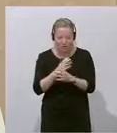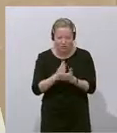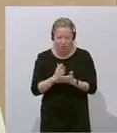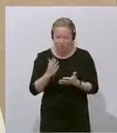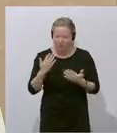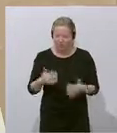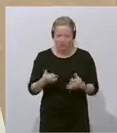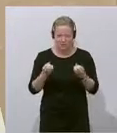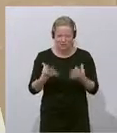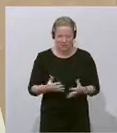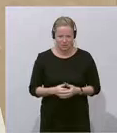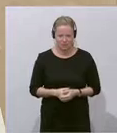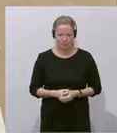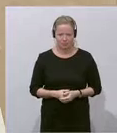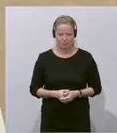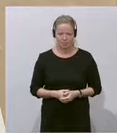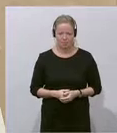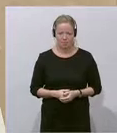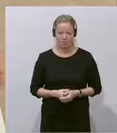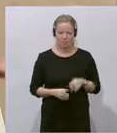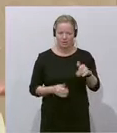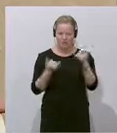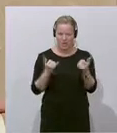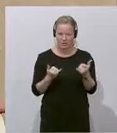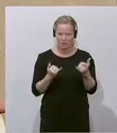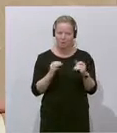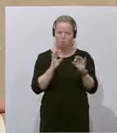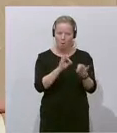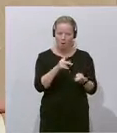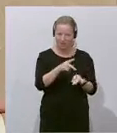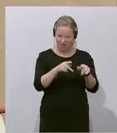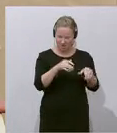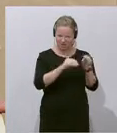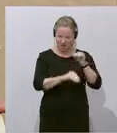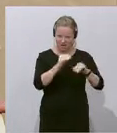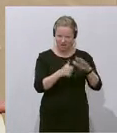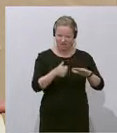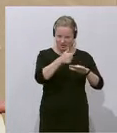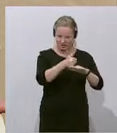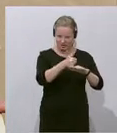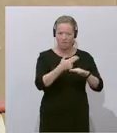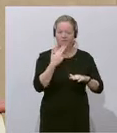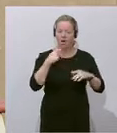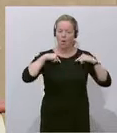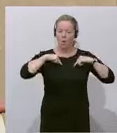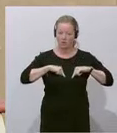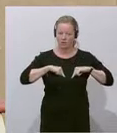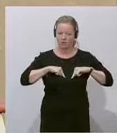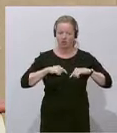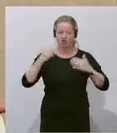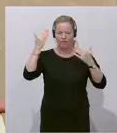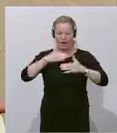Und, der sitzt jetzt im Pro Patria, wer ist denn der Obmann? Der Kopf des schwarzen Netzwerkes im